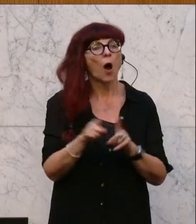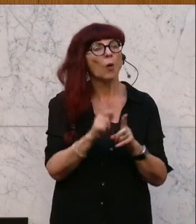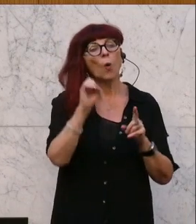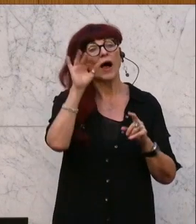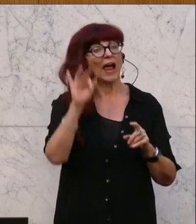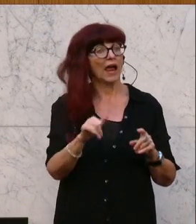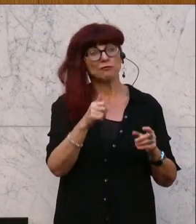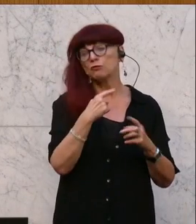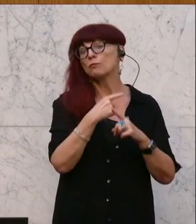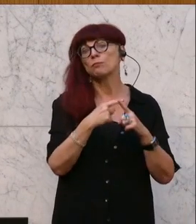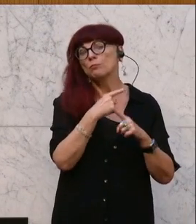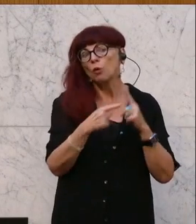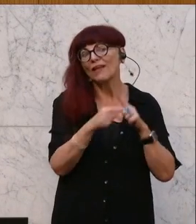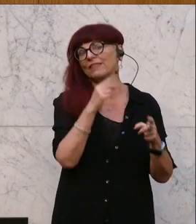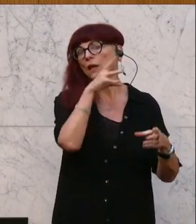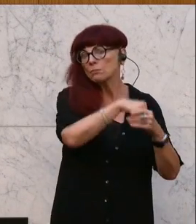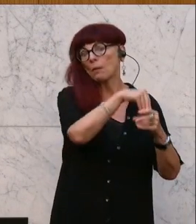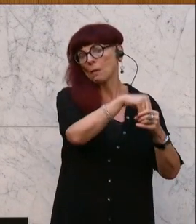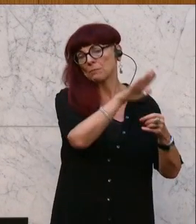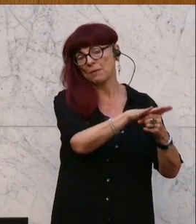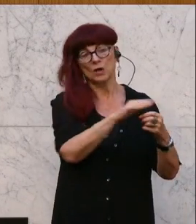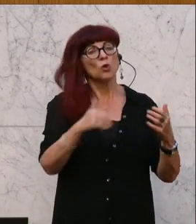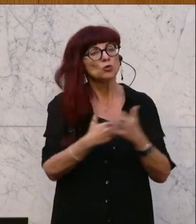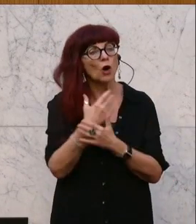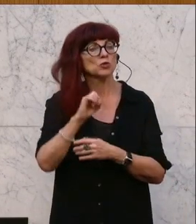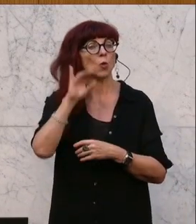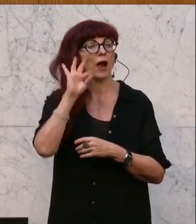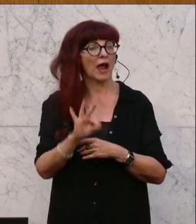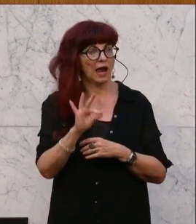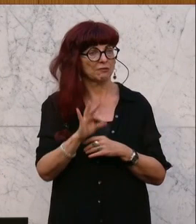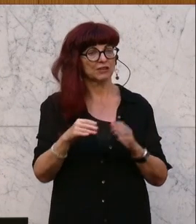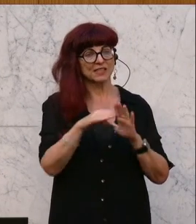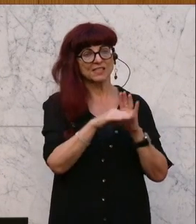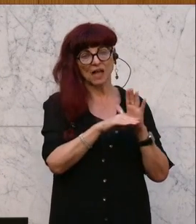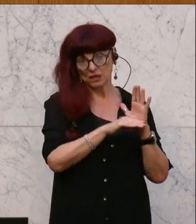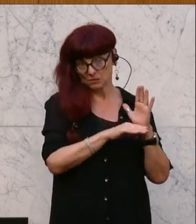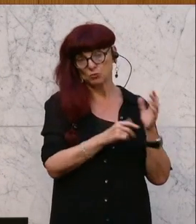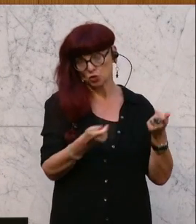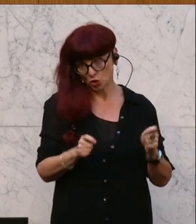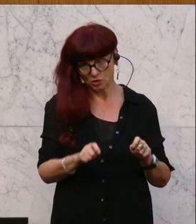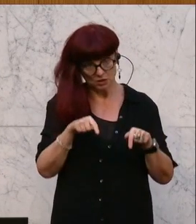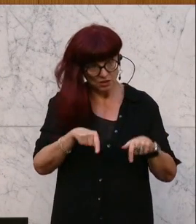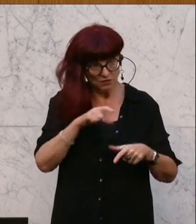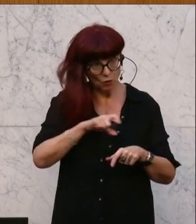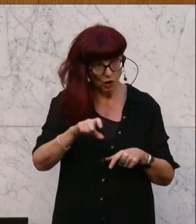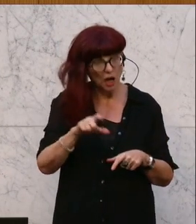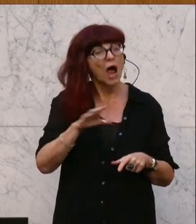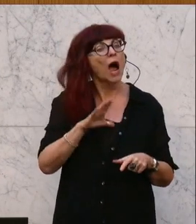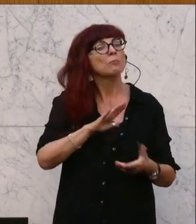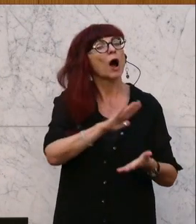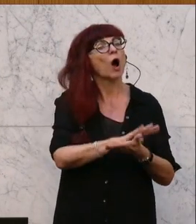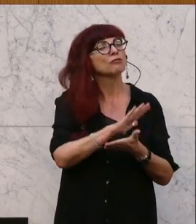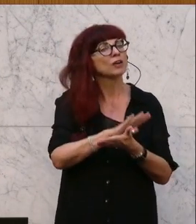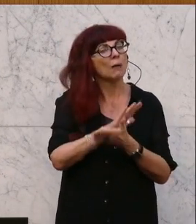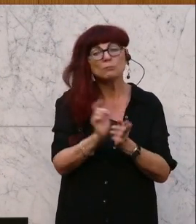Wir haben ein neues ORF-Gesetz diese Woche beschlossen, darin nicht erhalten, die Klärung der Aufgaben und Funktionen